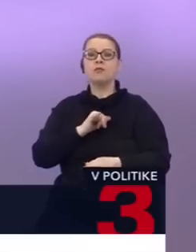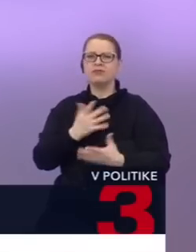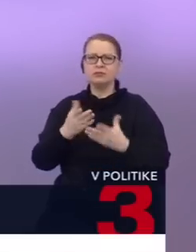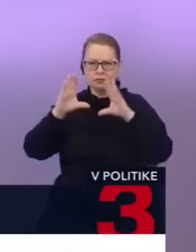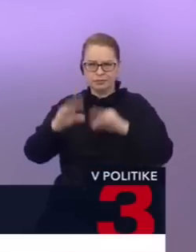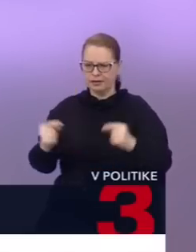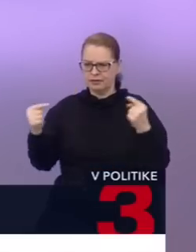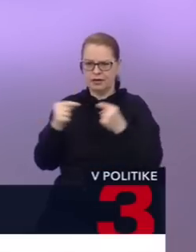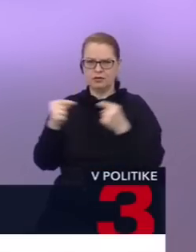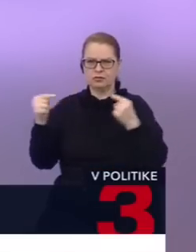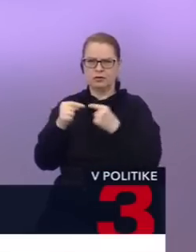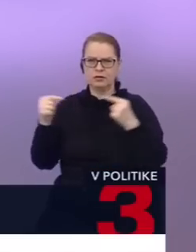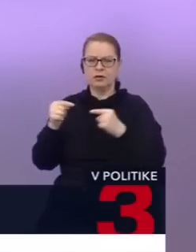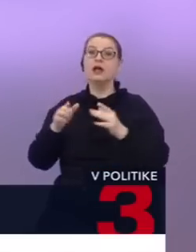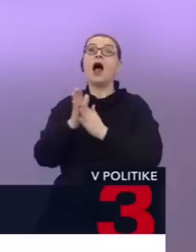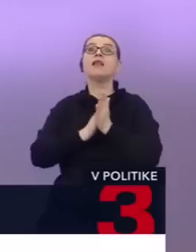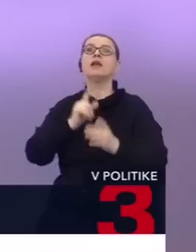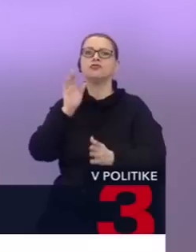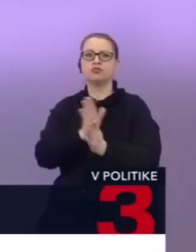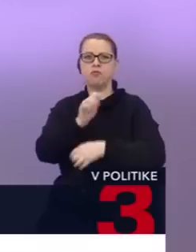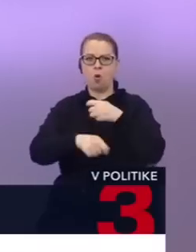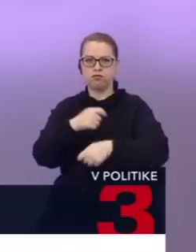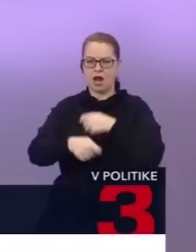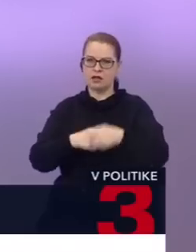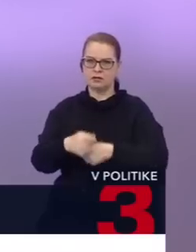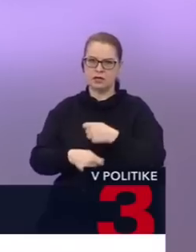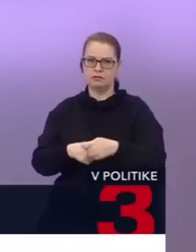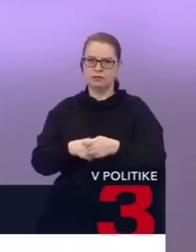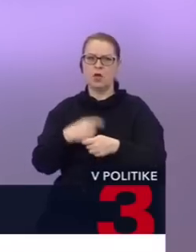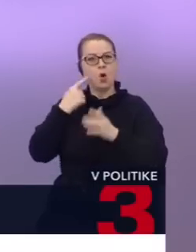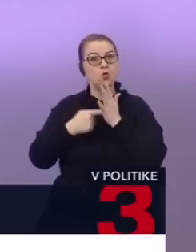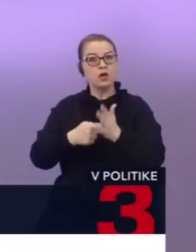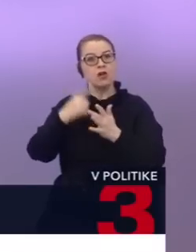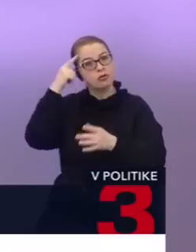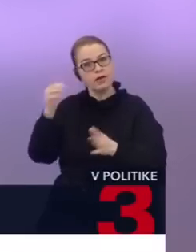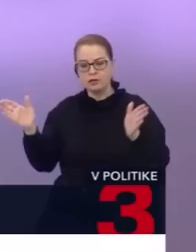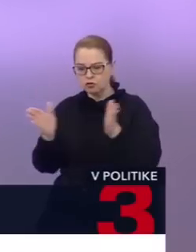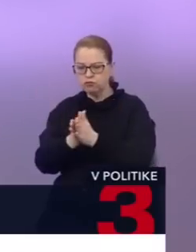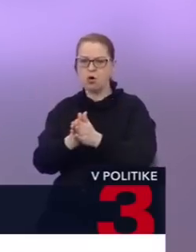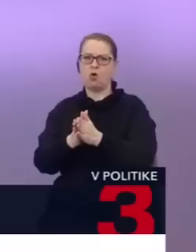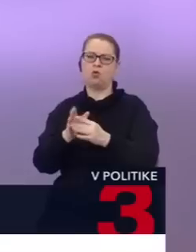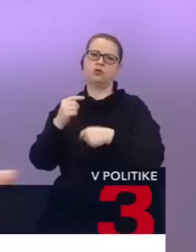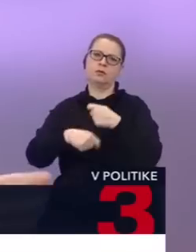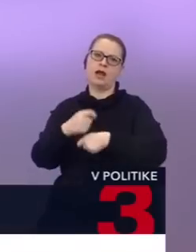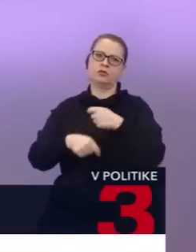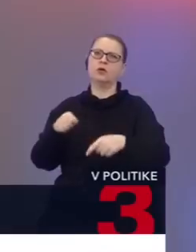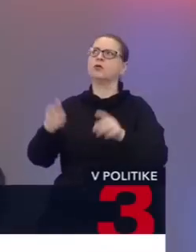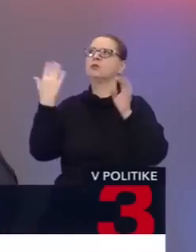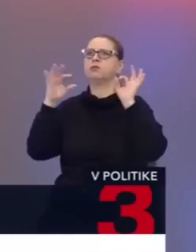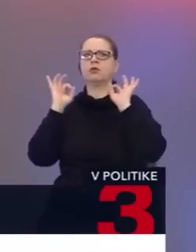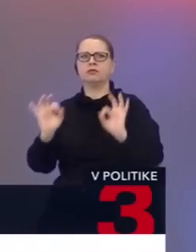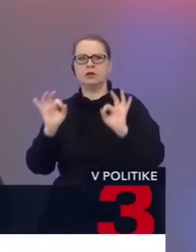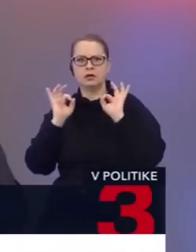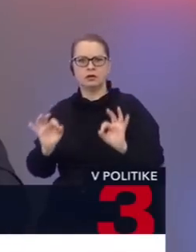medzi sebou požierať. Že začnú spolupracovať a ukážu, že vedia spolu fungovať. To by bolo minimálne teda za médiá,